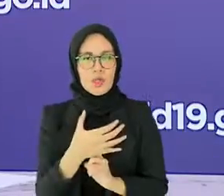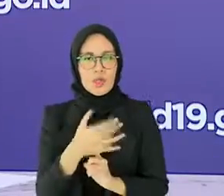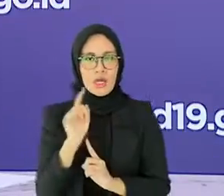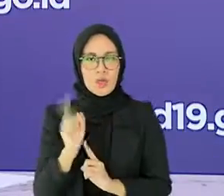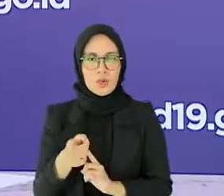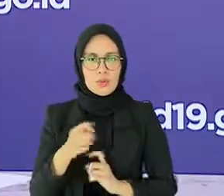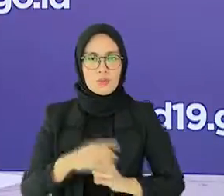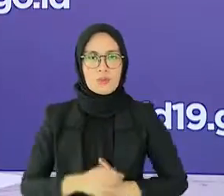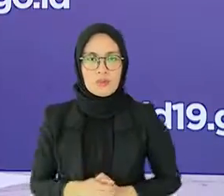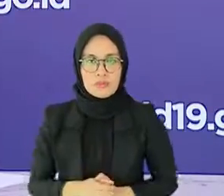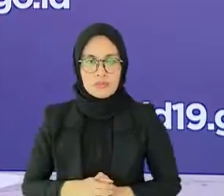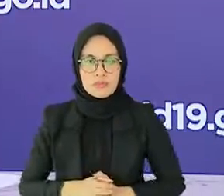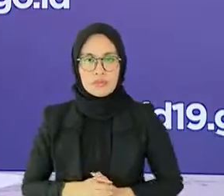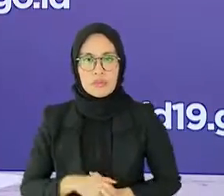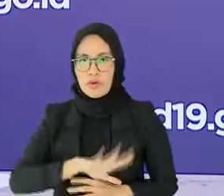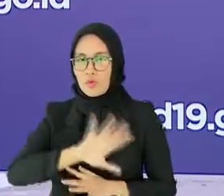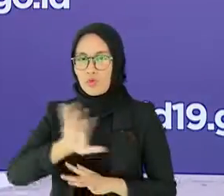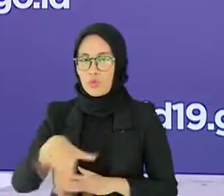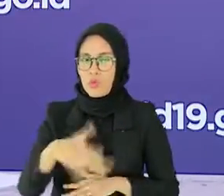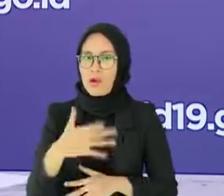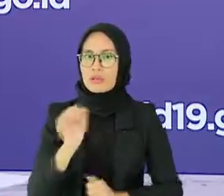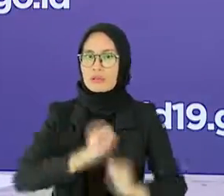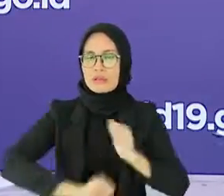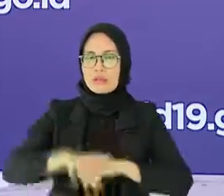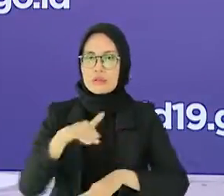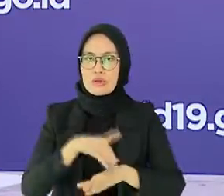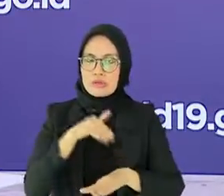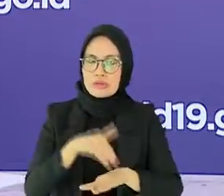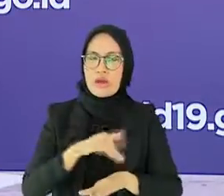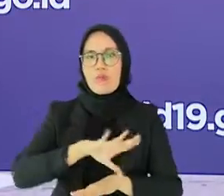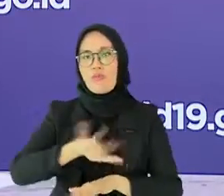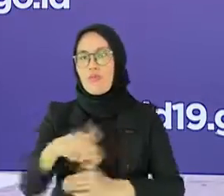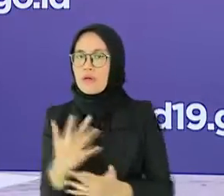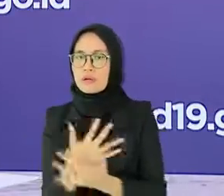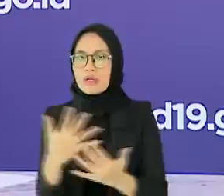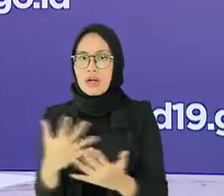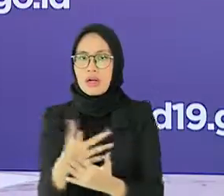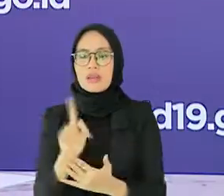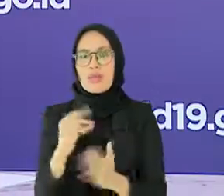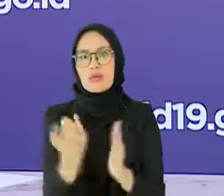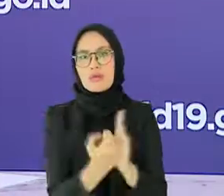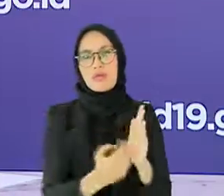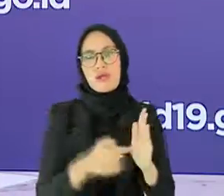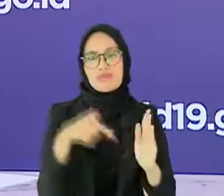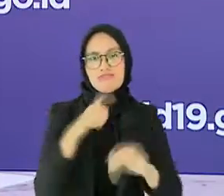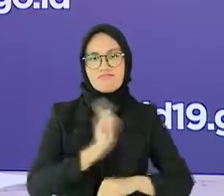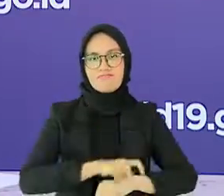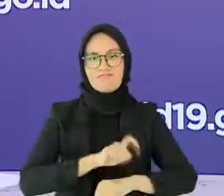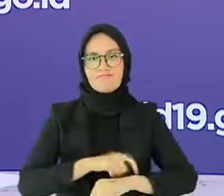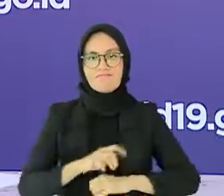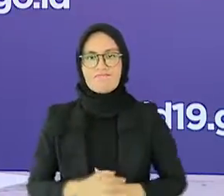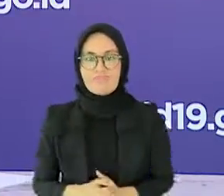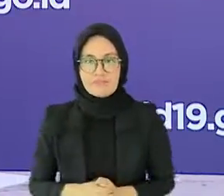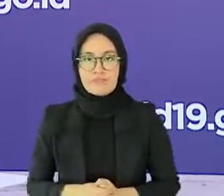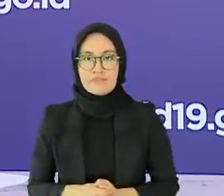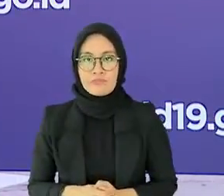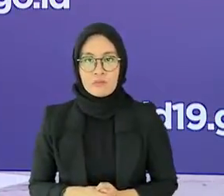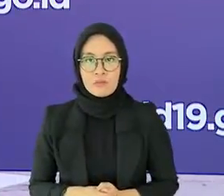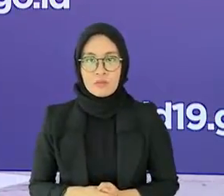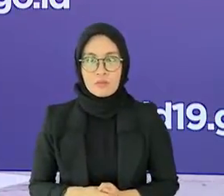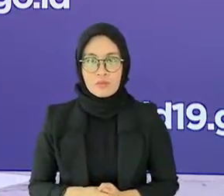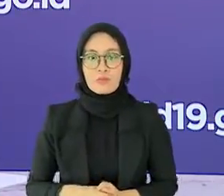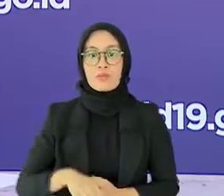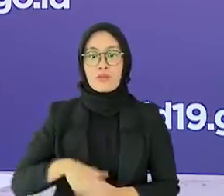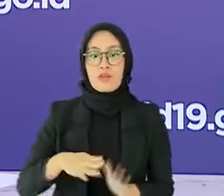sosial dan kemasyarakatan khusus untuk pelaksanaan pembukaan tatap muka yang sudah berlangsung sejak